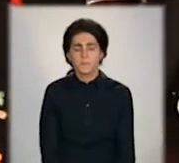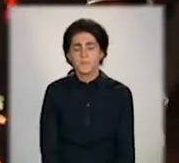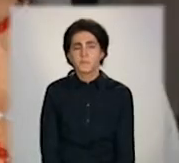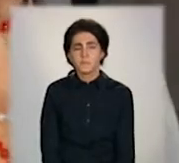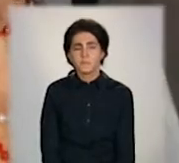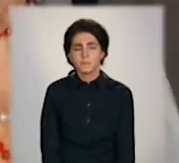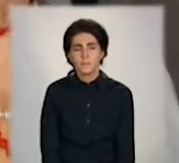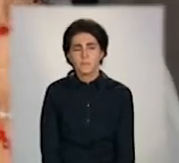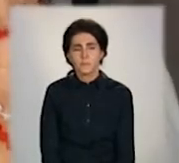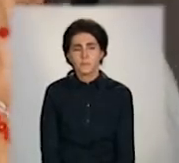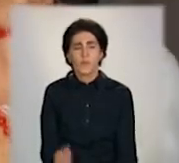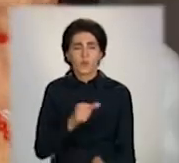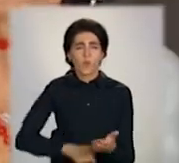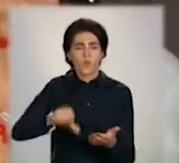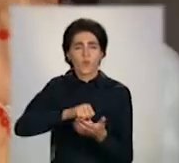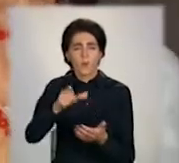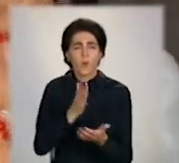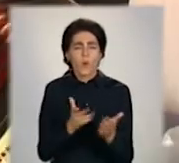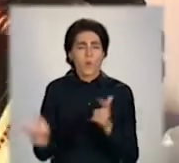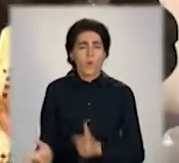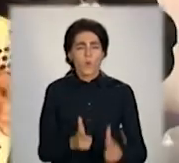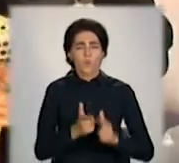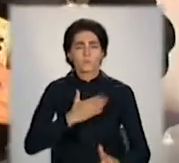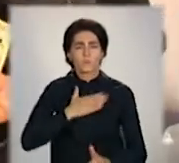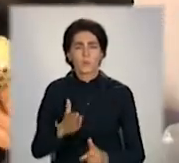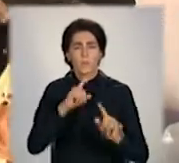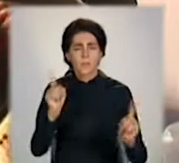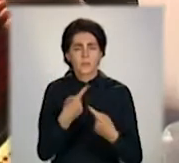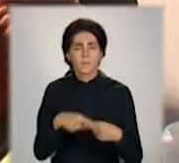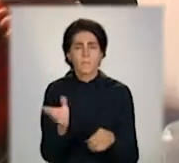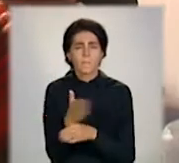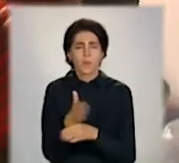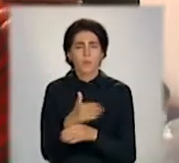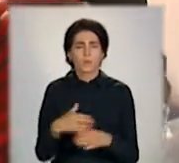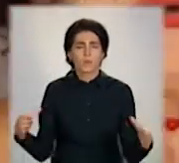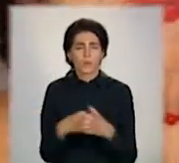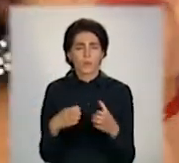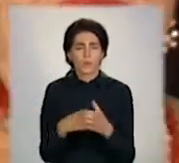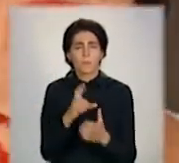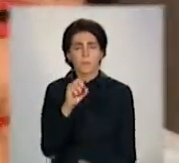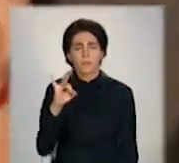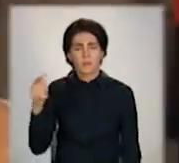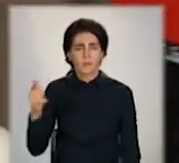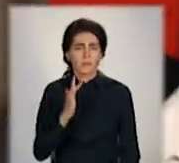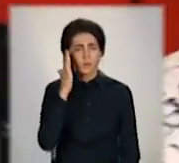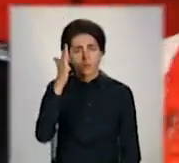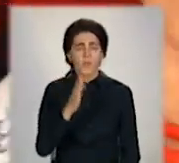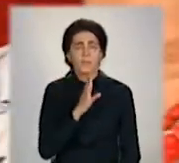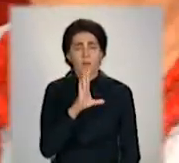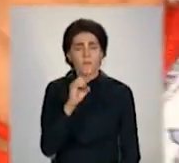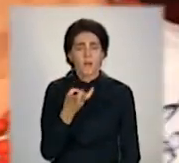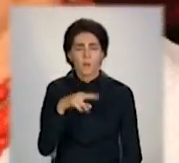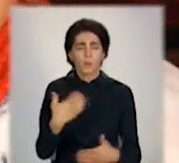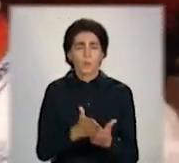До виступу готуються активісти хорового колективу Маріупольського ансамблю «Берег надії». Пані Валентина 27